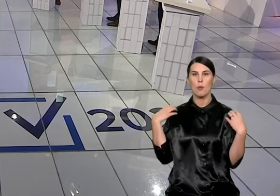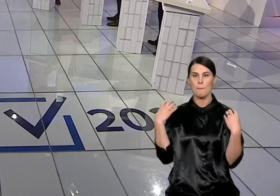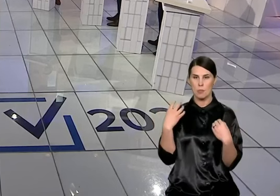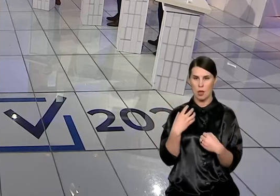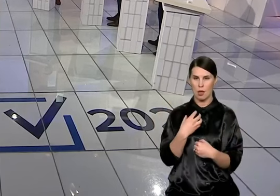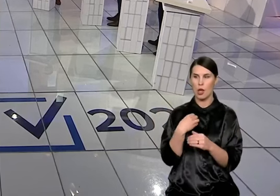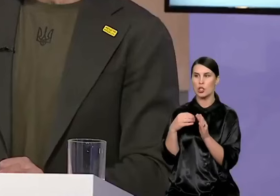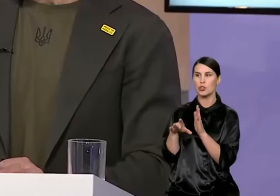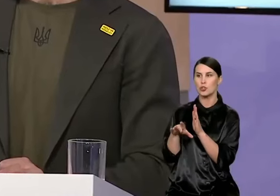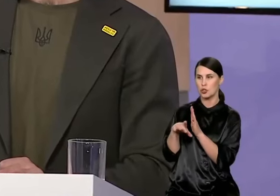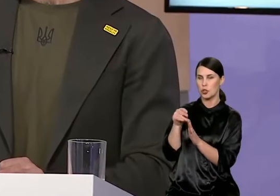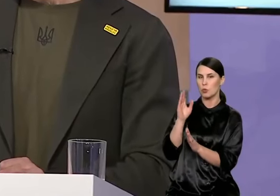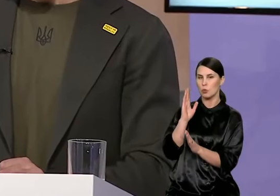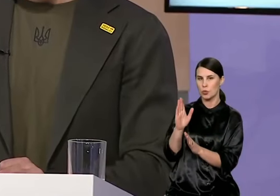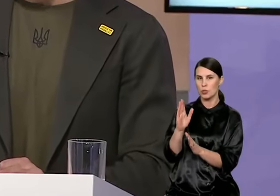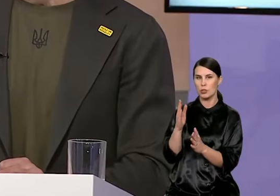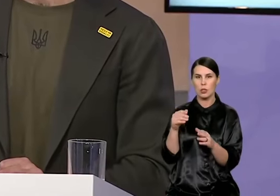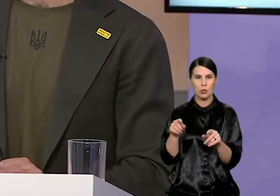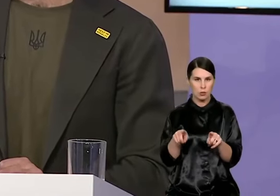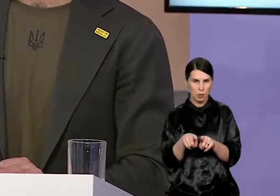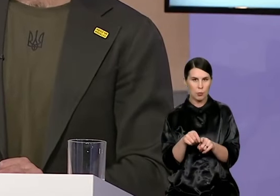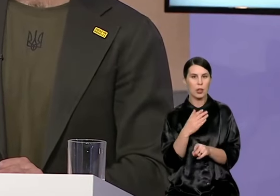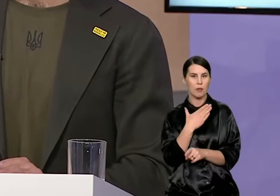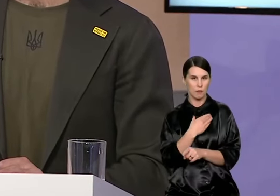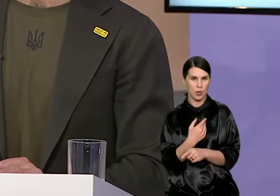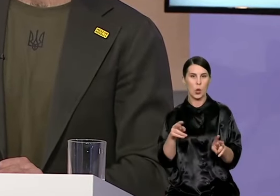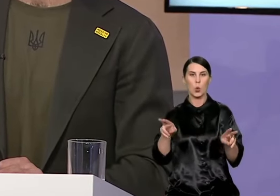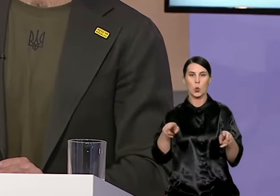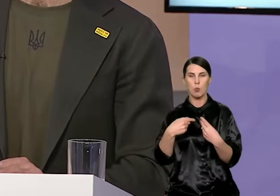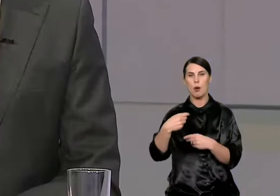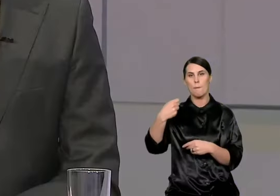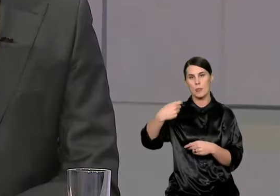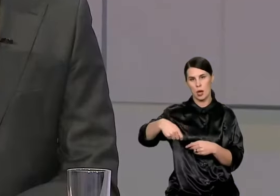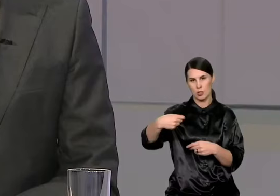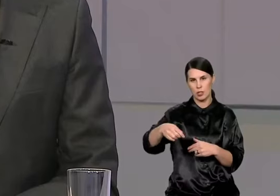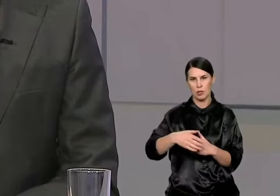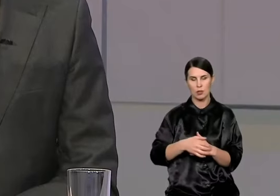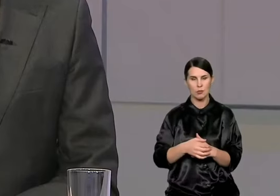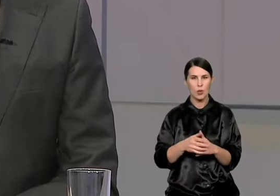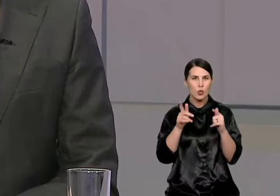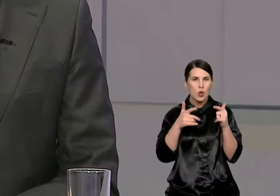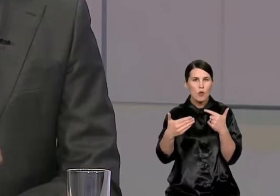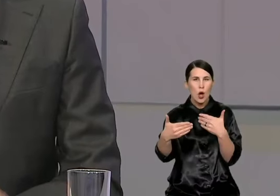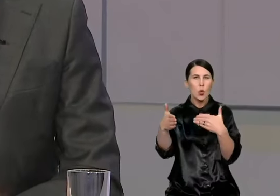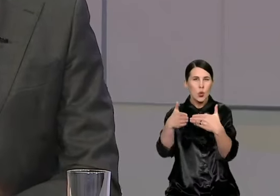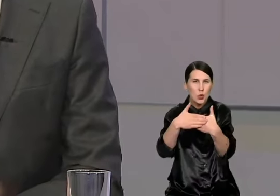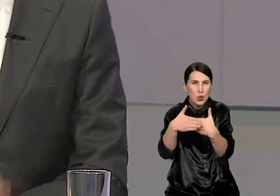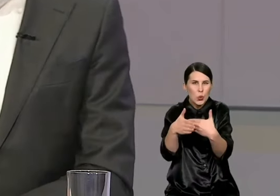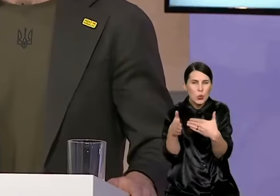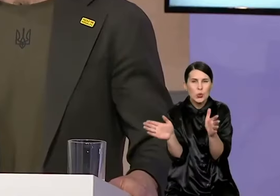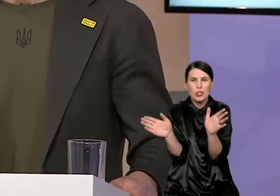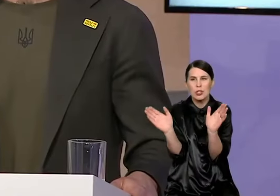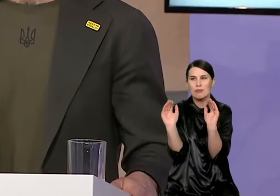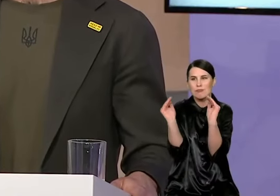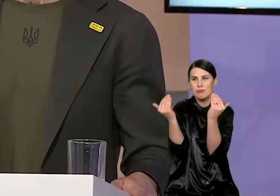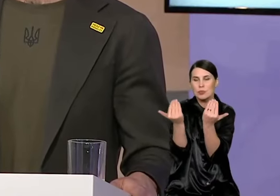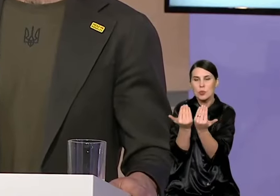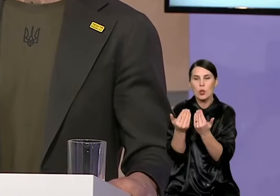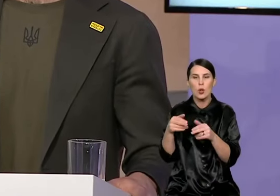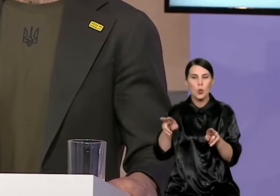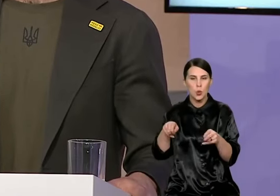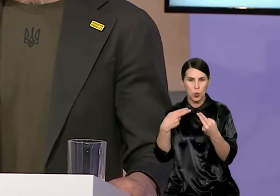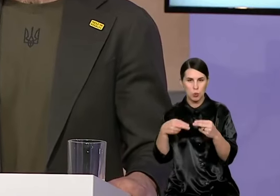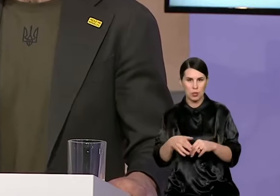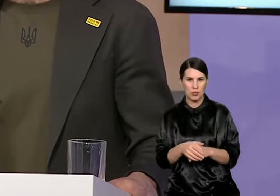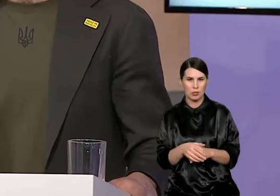yra Vilnius klubo einantis pareigas prezidentas. Tai yra uždaras ir privatus klubas klubo direktorės žodžiai. Jums tikriausiai gerbiamas,